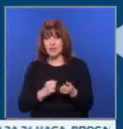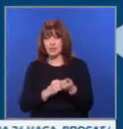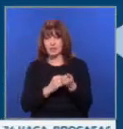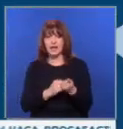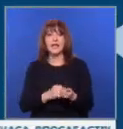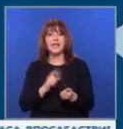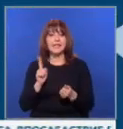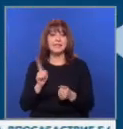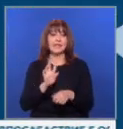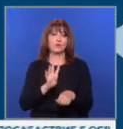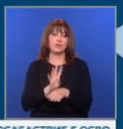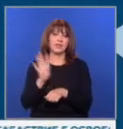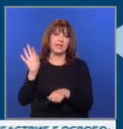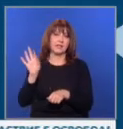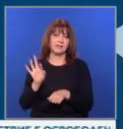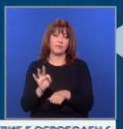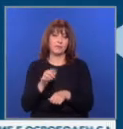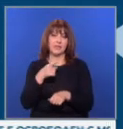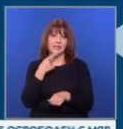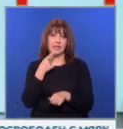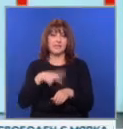казват да на Европейския съюз.